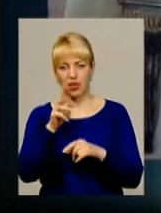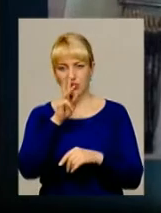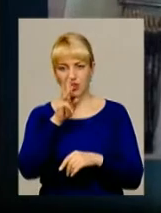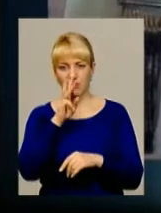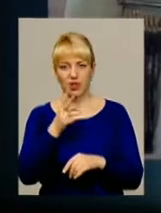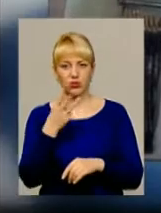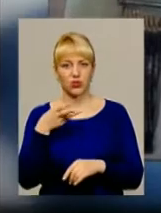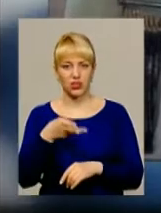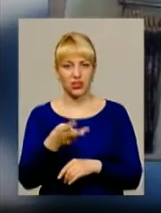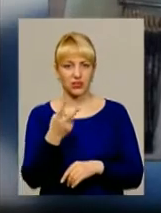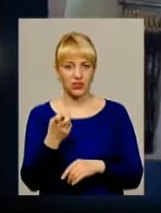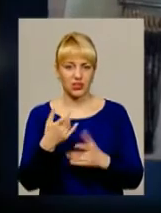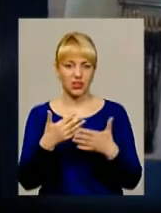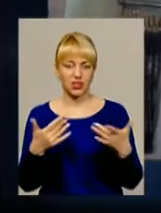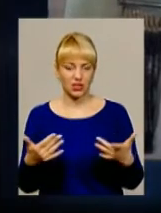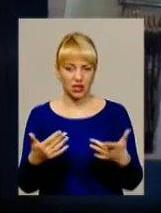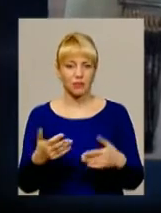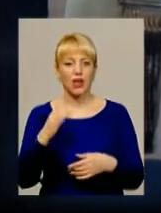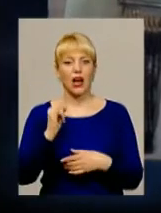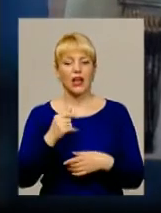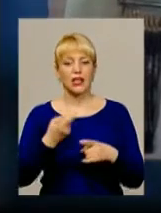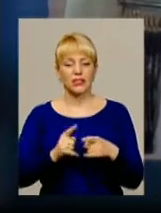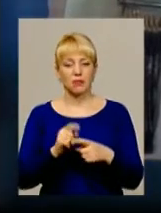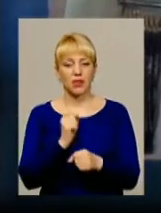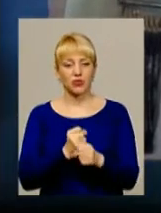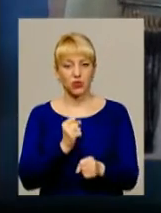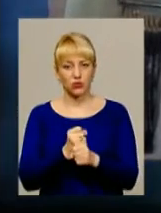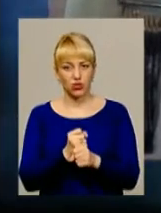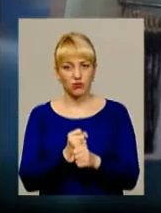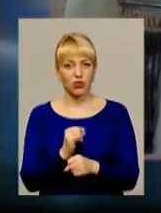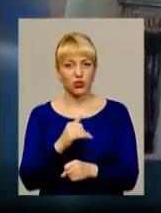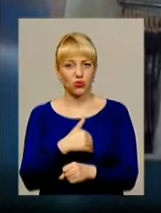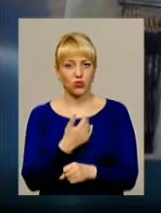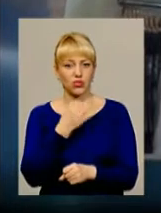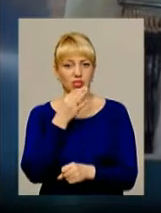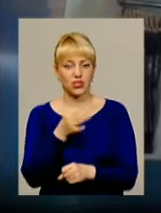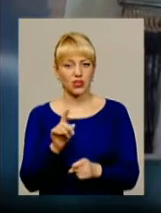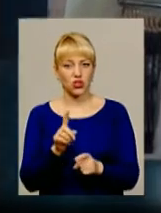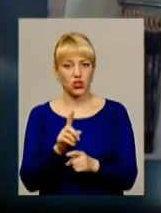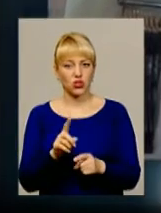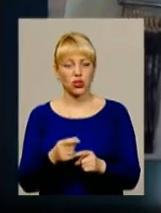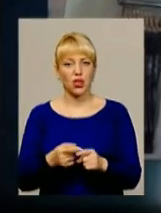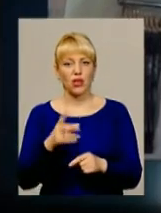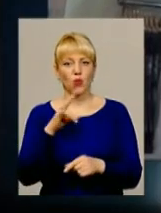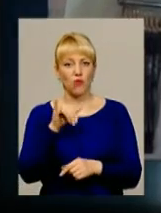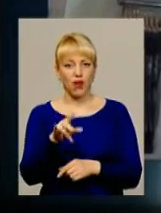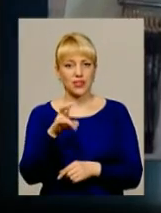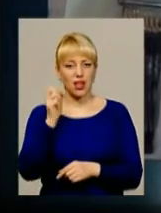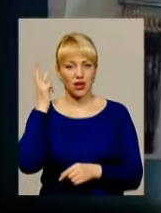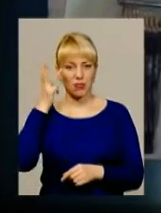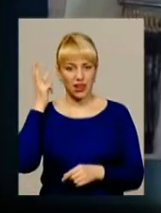плату 3200 і так далі. Але ми над цим працюємо. І хочу сказати, що саме у вас на Хмільниччині